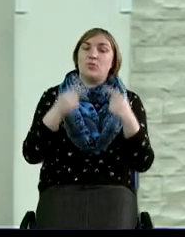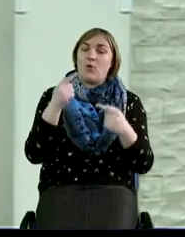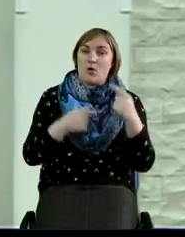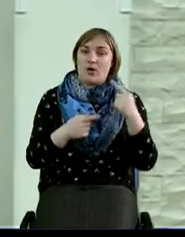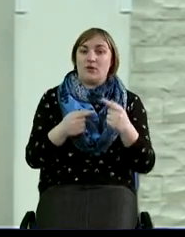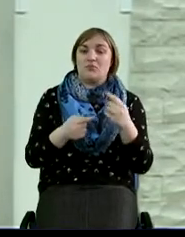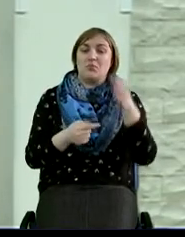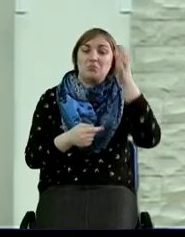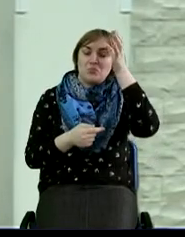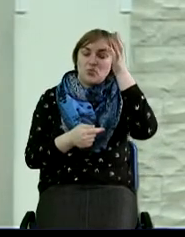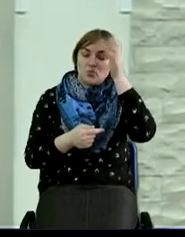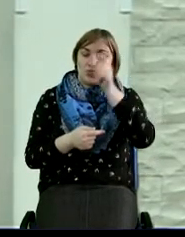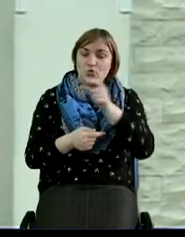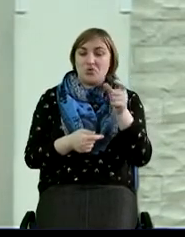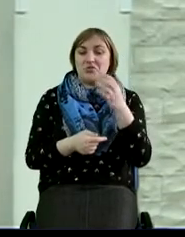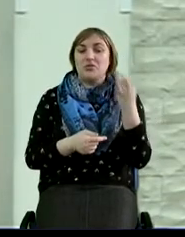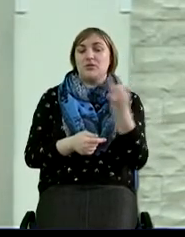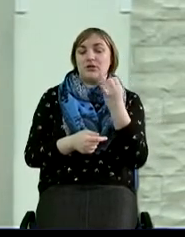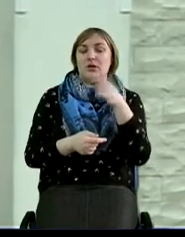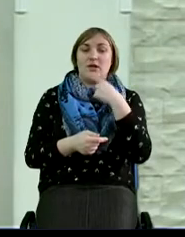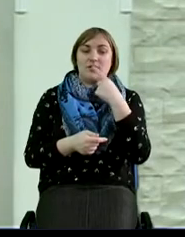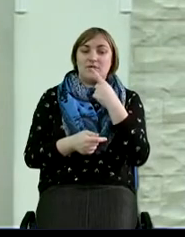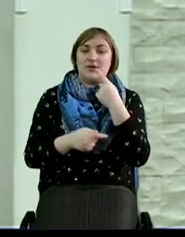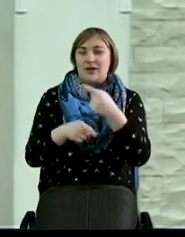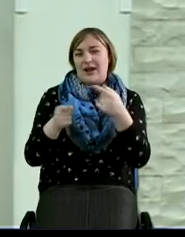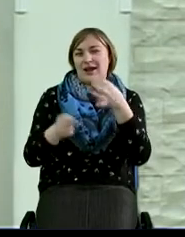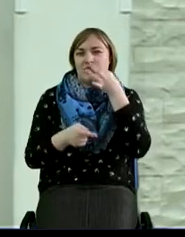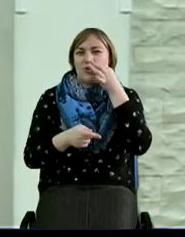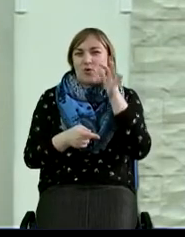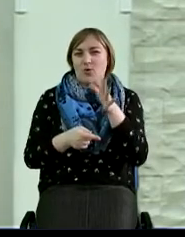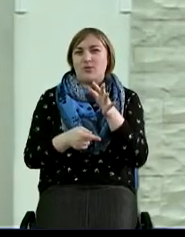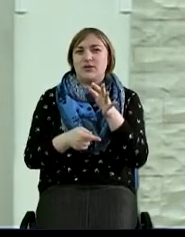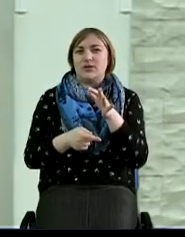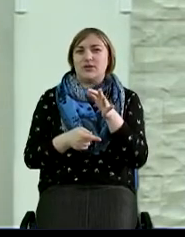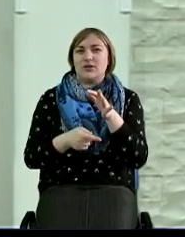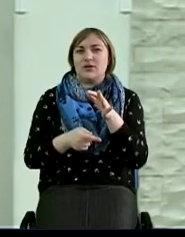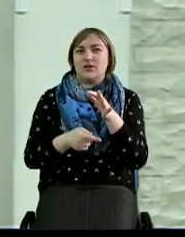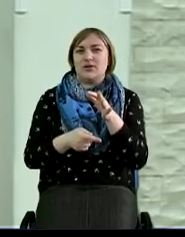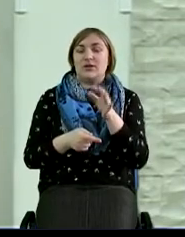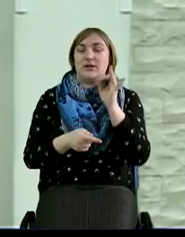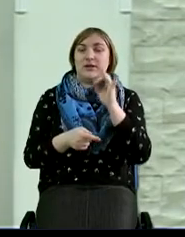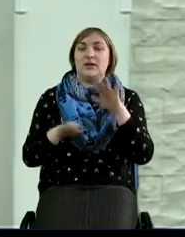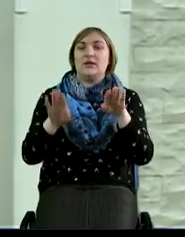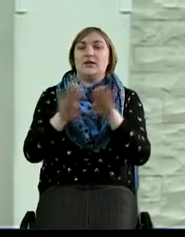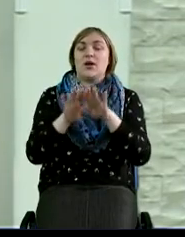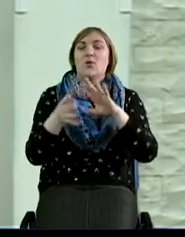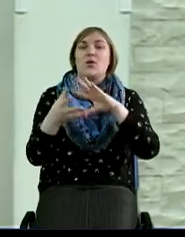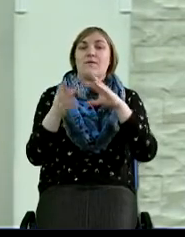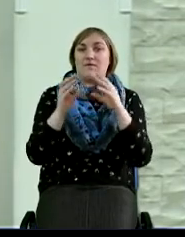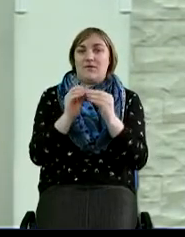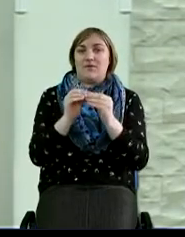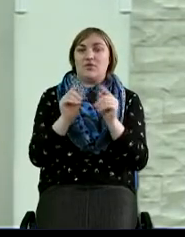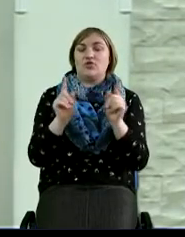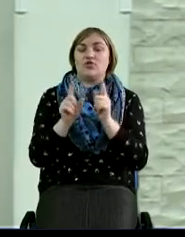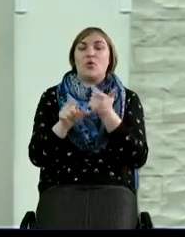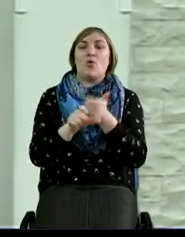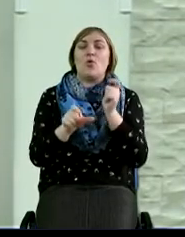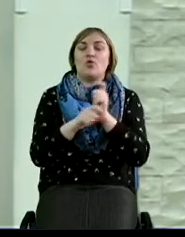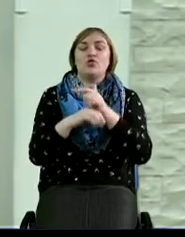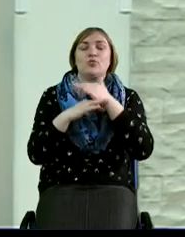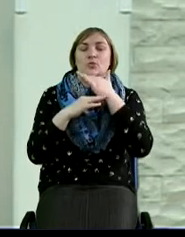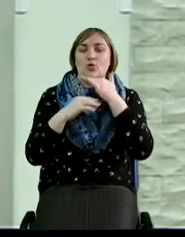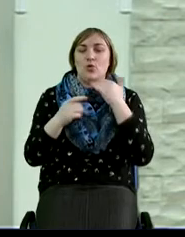эти ученые, интересно, как бы проводя различные опыты, и пришли к следующему выводу, что очень много